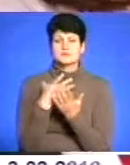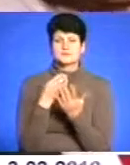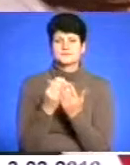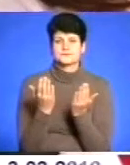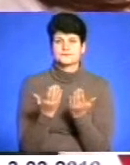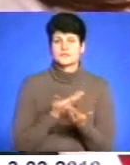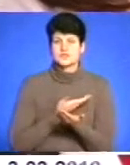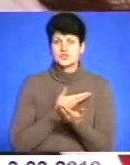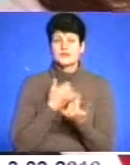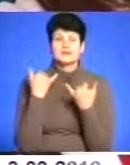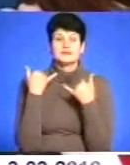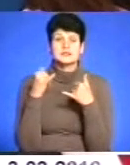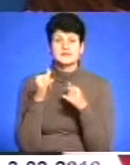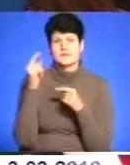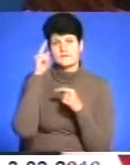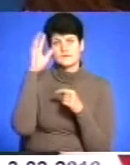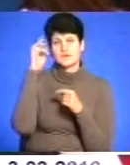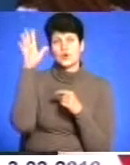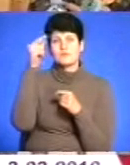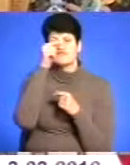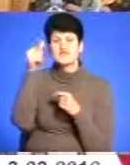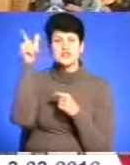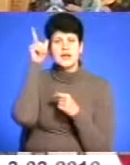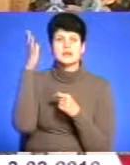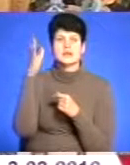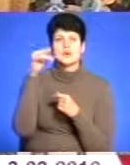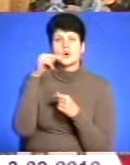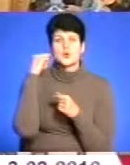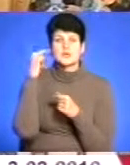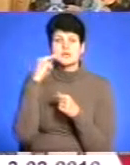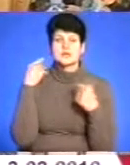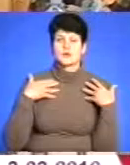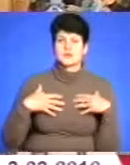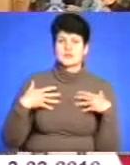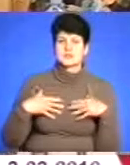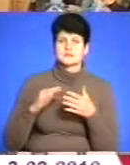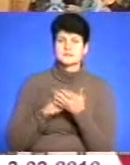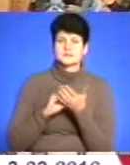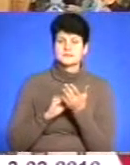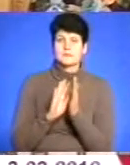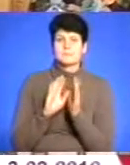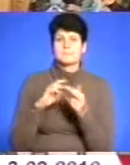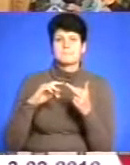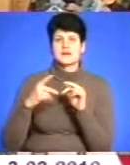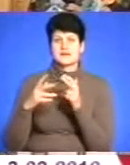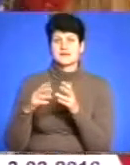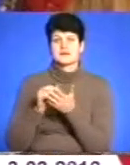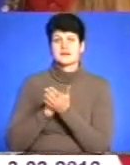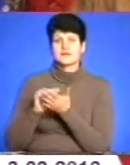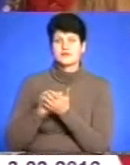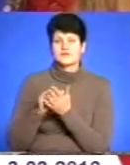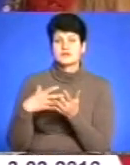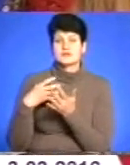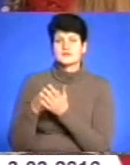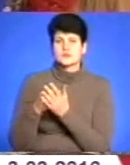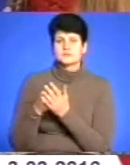Дивним чином вона стала відомою вже у Чехії, Росії. А грузинські журналісти переклали її і видали для своїх земляків. Бо